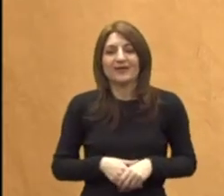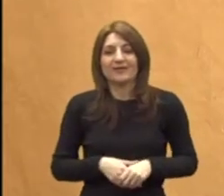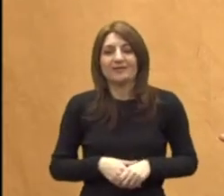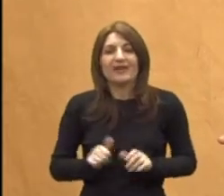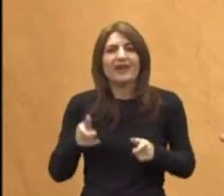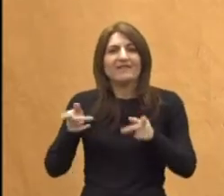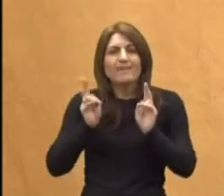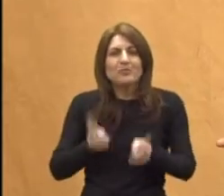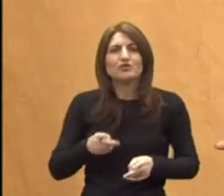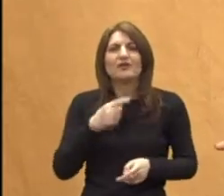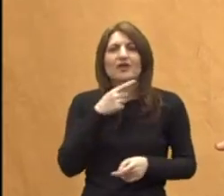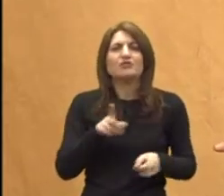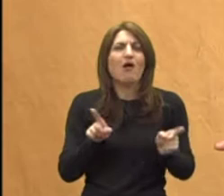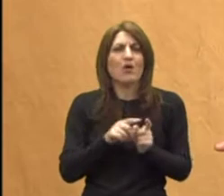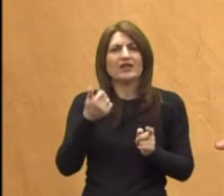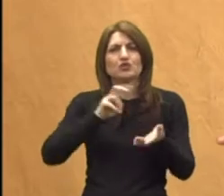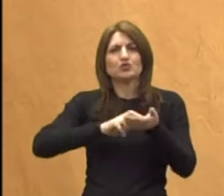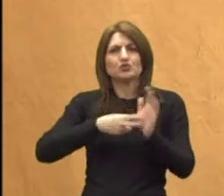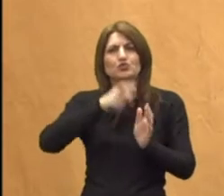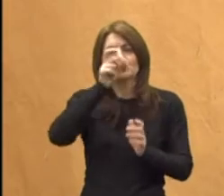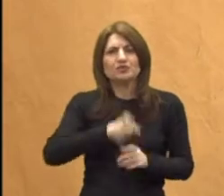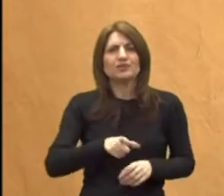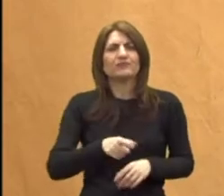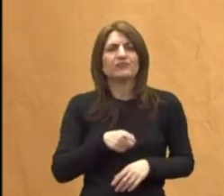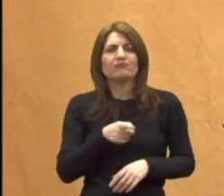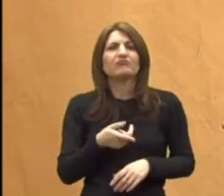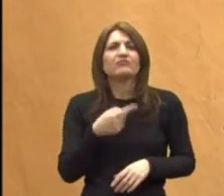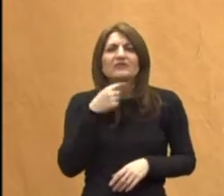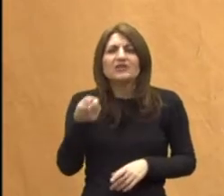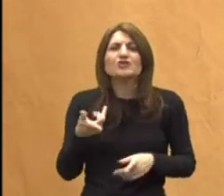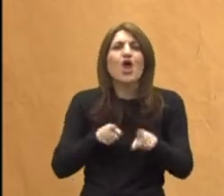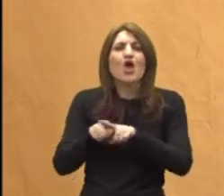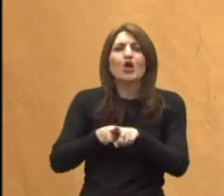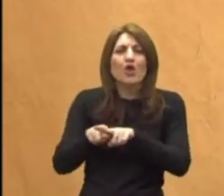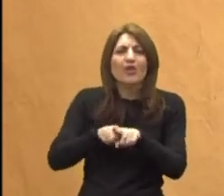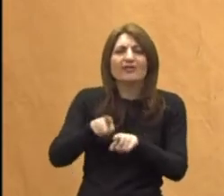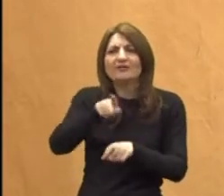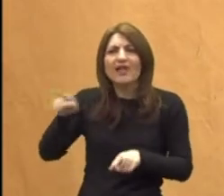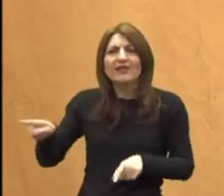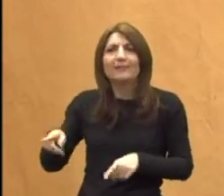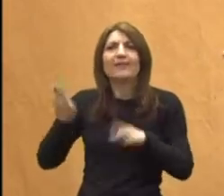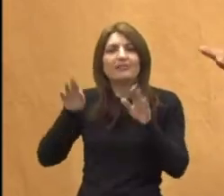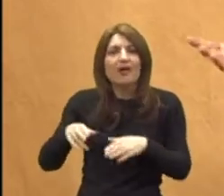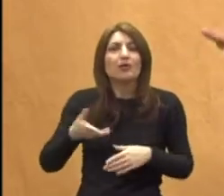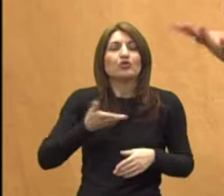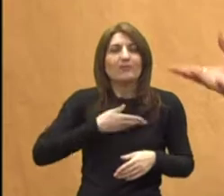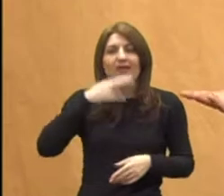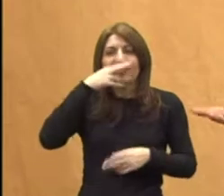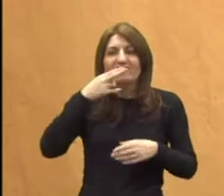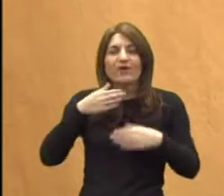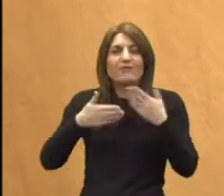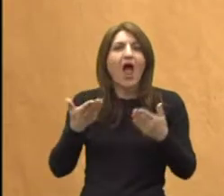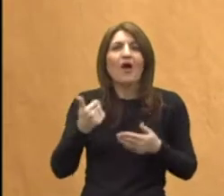da li bi vi mogli kao jedan stručnjak zaista apelirati na roditelje da se informiraju, ako još djete